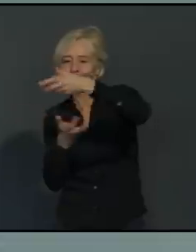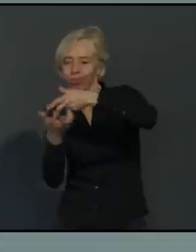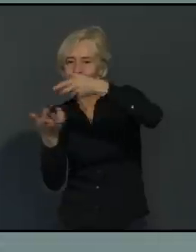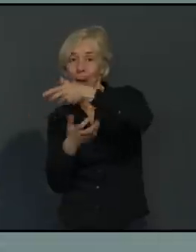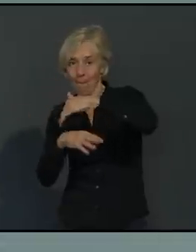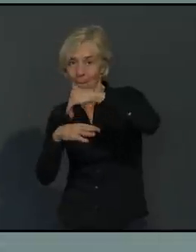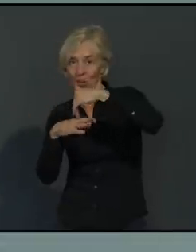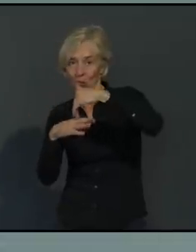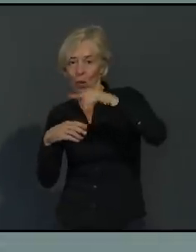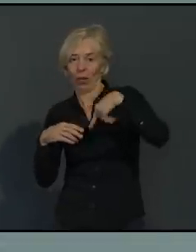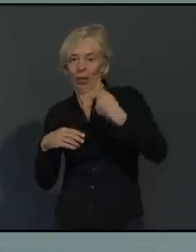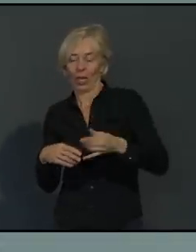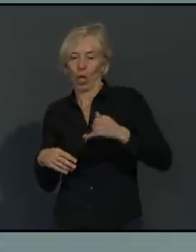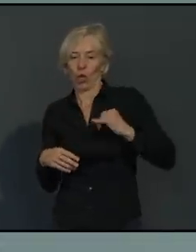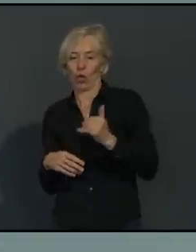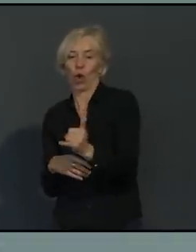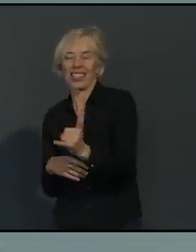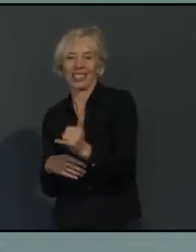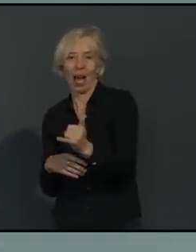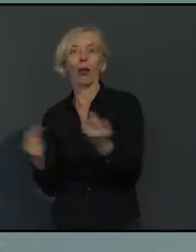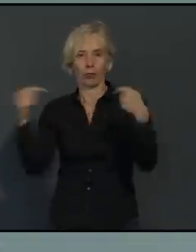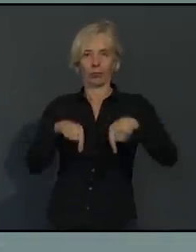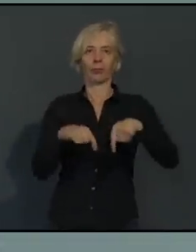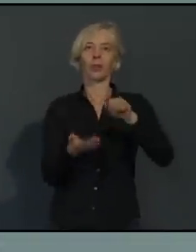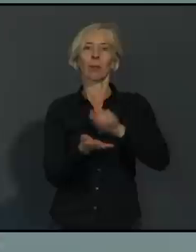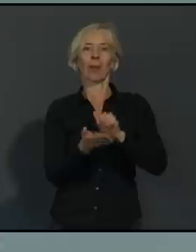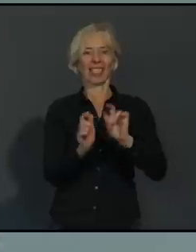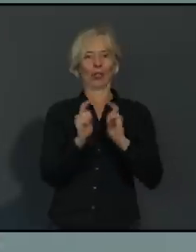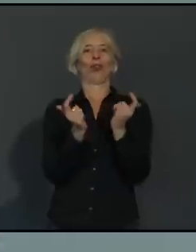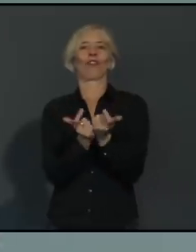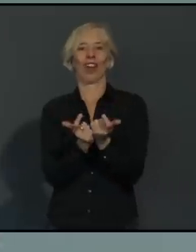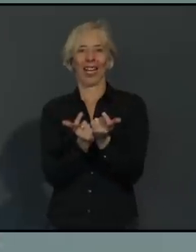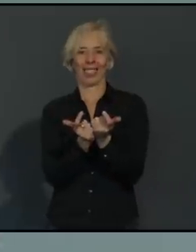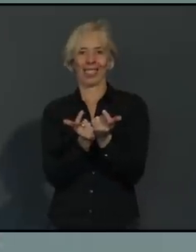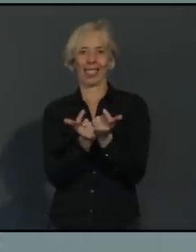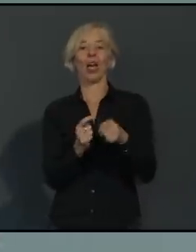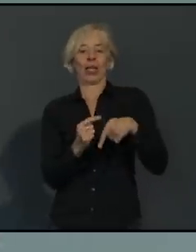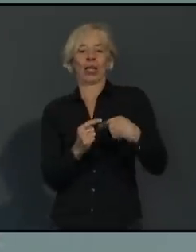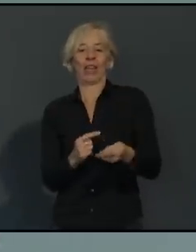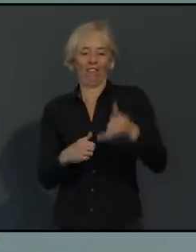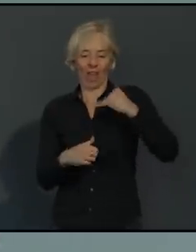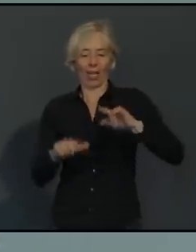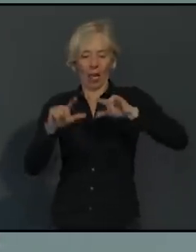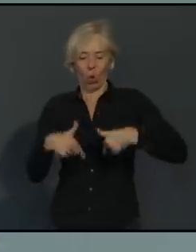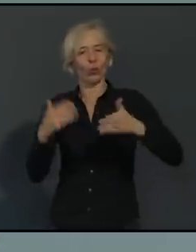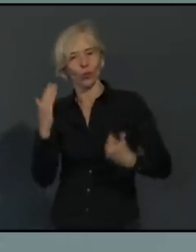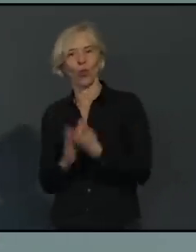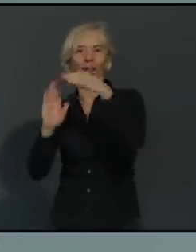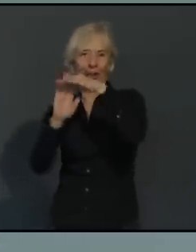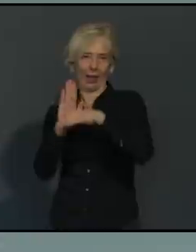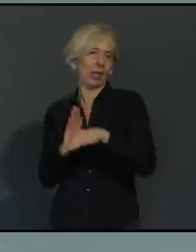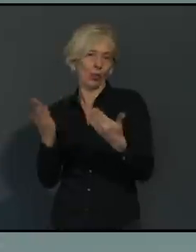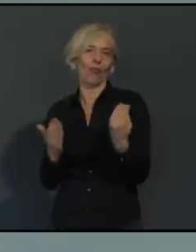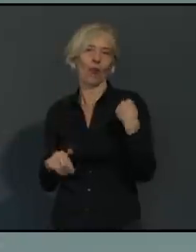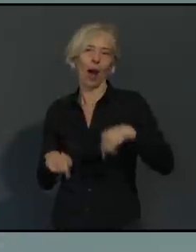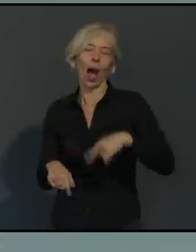gesetzt. Auch diese Woche tagt die Ministerpräsidentenkonferenz erst morgen am Mittwoch wieder. Aber mir